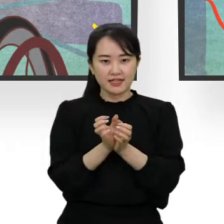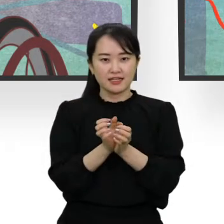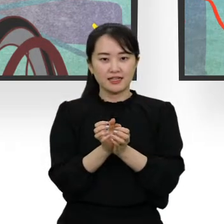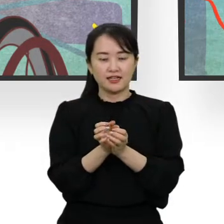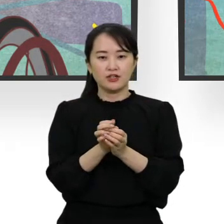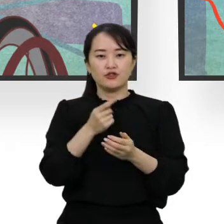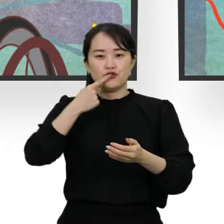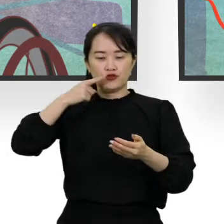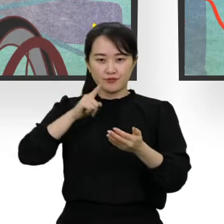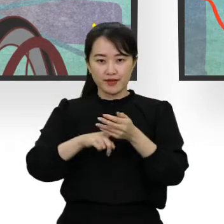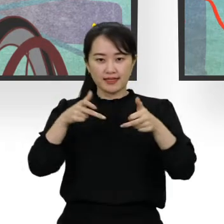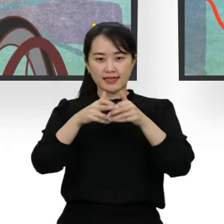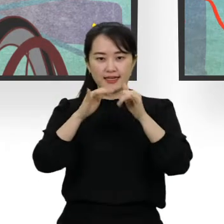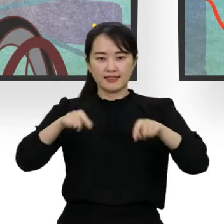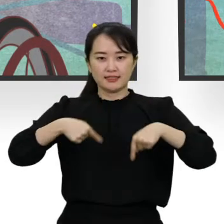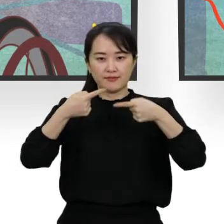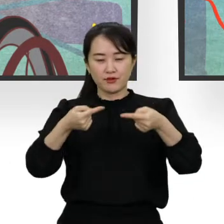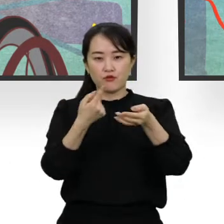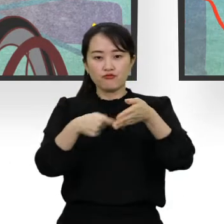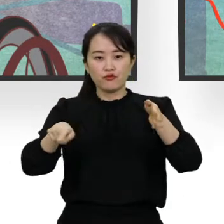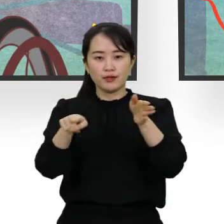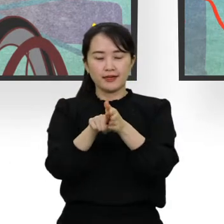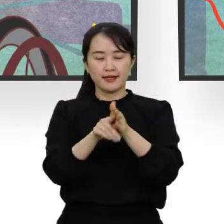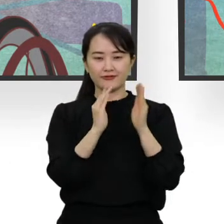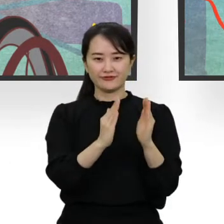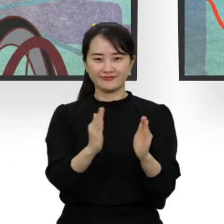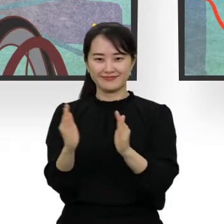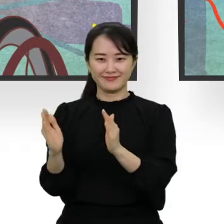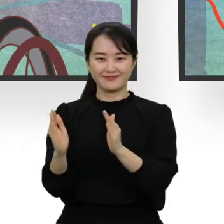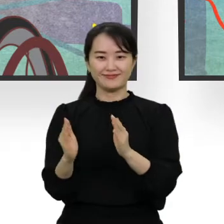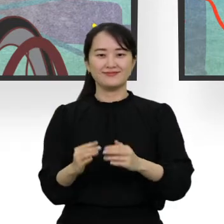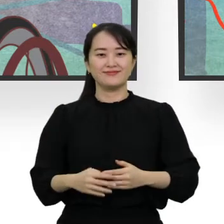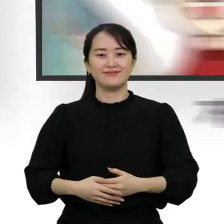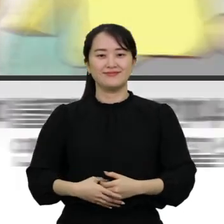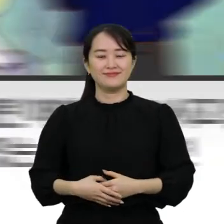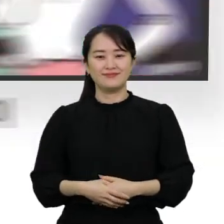쉽게 접근할 수 있는 축제가 되기 위해 조치를 취했기 때문입니다.